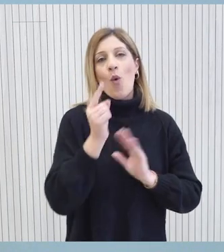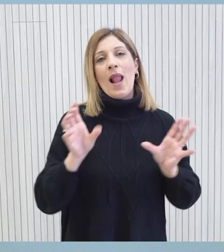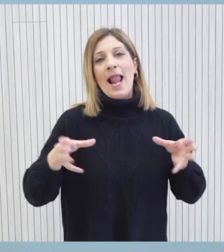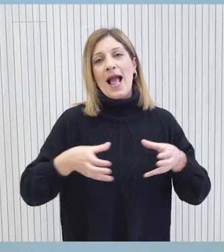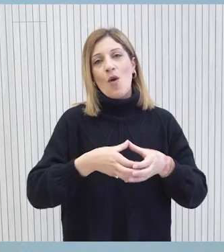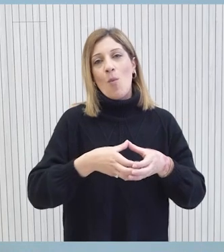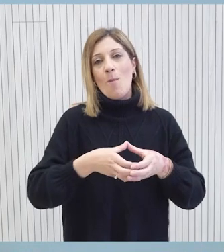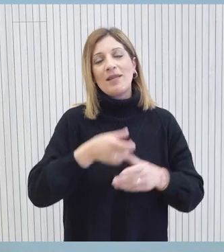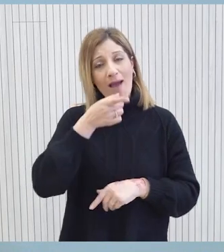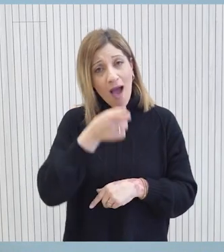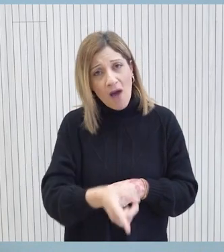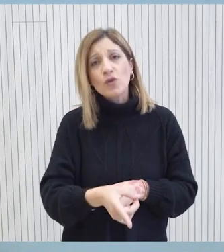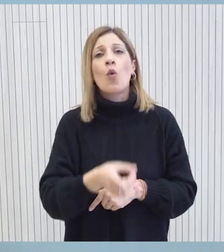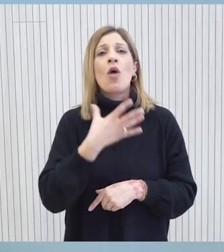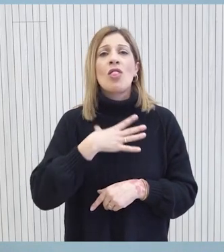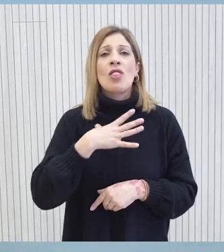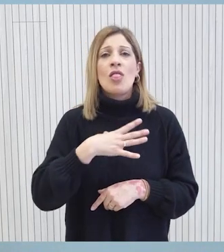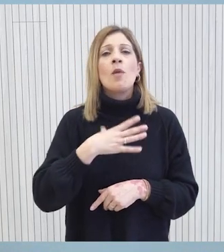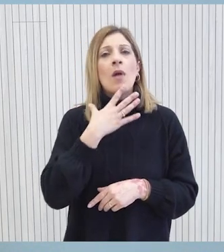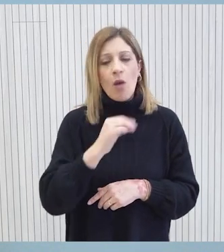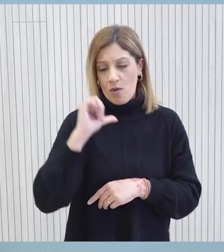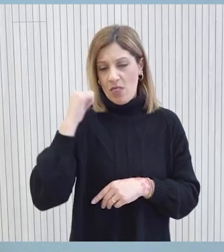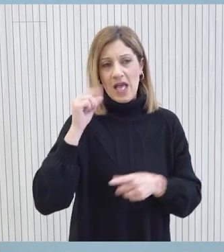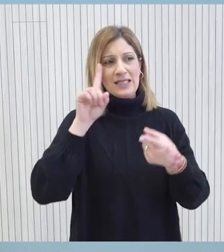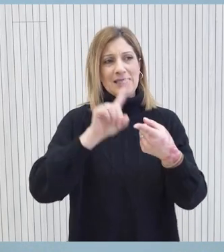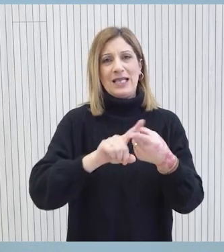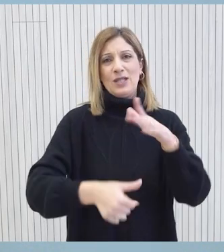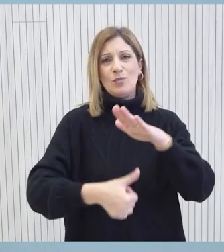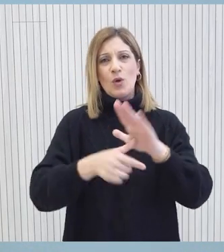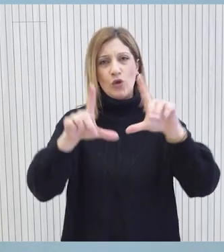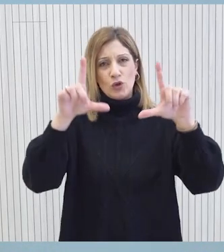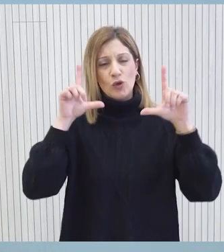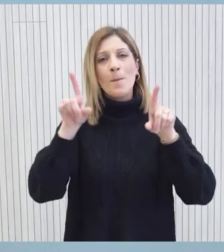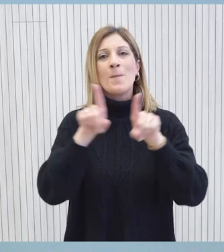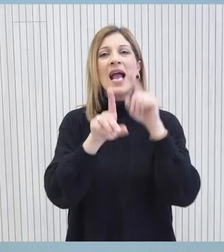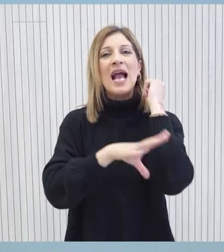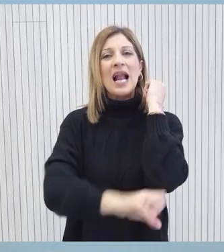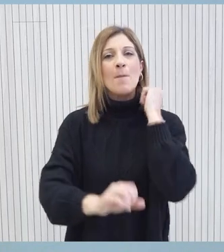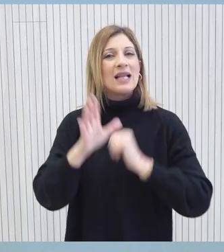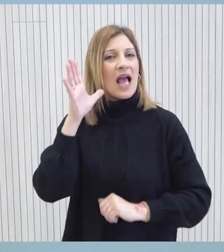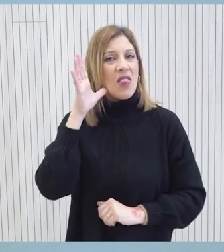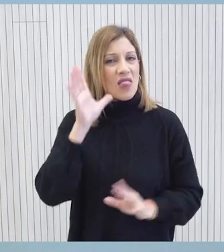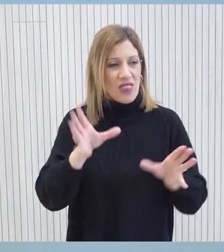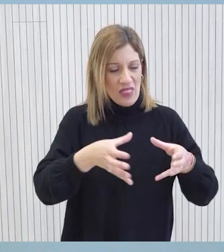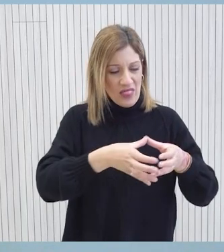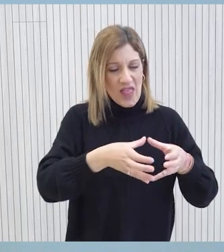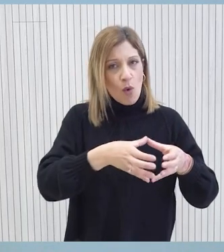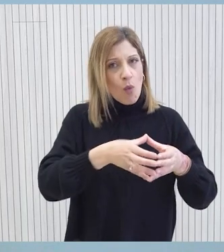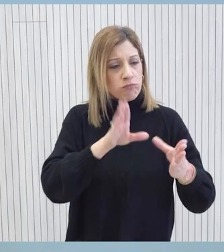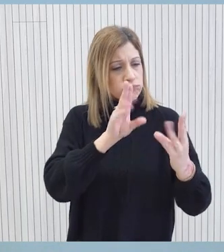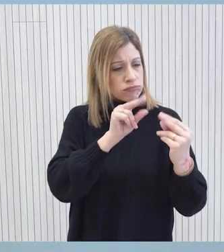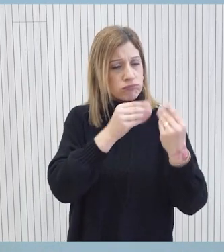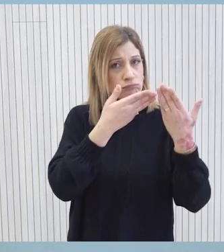εξουσία. Είναι ακριβώς σε αυτό το πλαίσιο που πραγματοποιήθηκε και η χθεσινή συνάντηση του πρόεδρου της Δημοκρατίας με την Γραμματεία του Δημοκρατικού Κόμματος ούτως ώστε